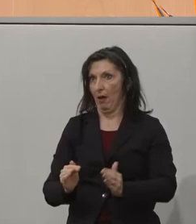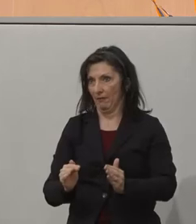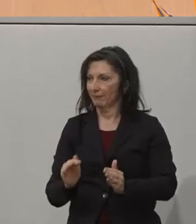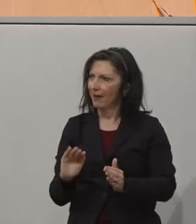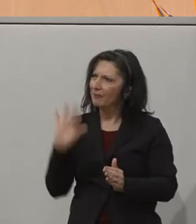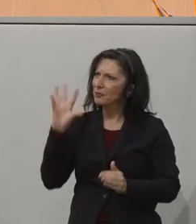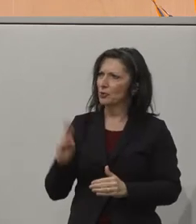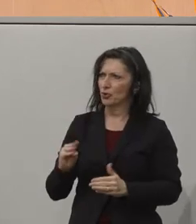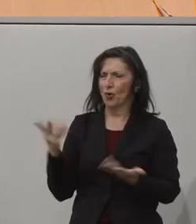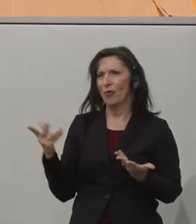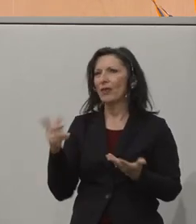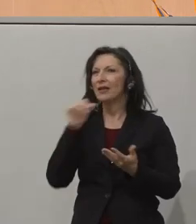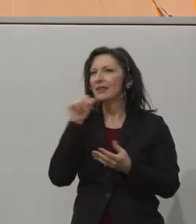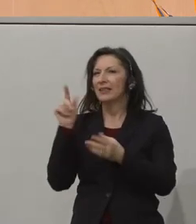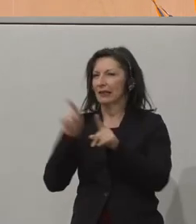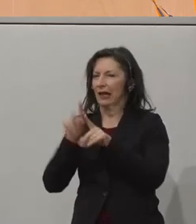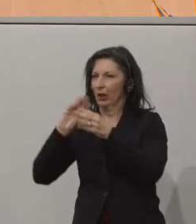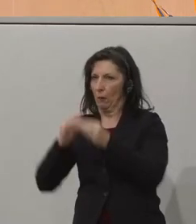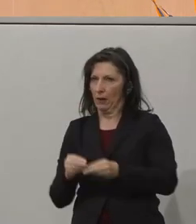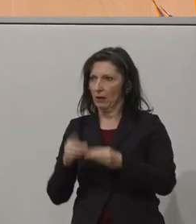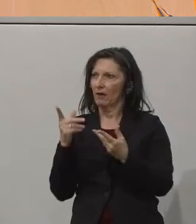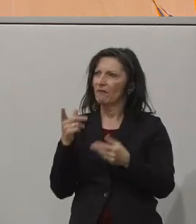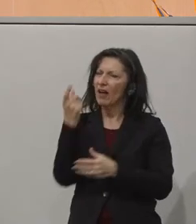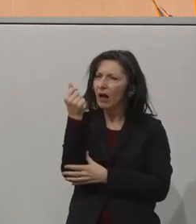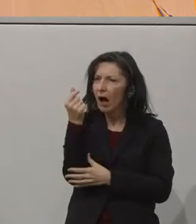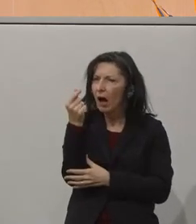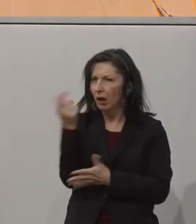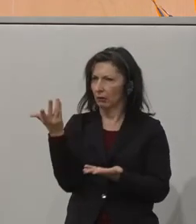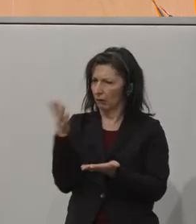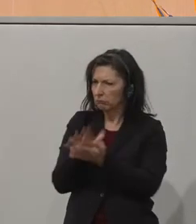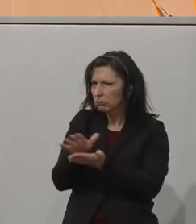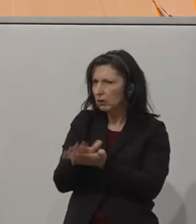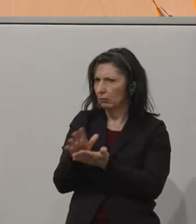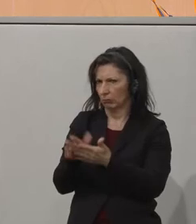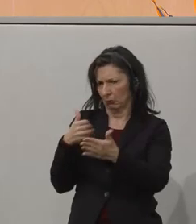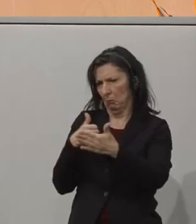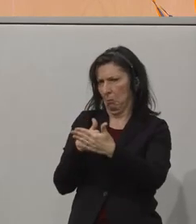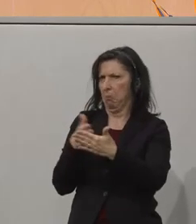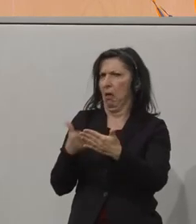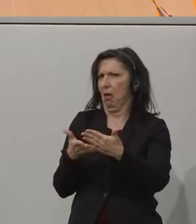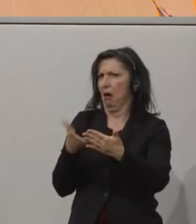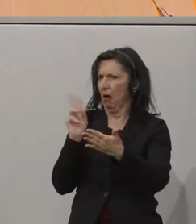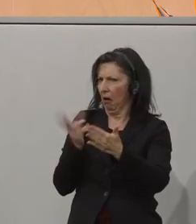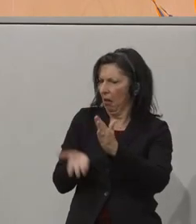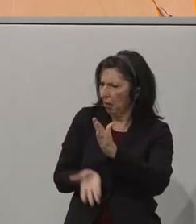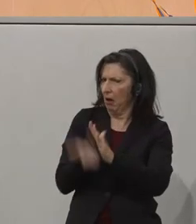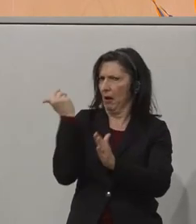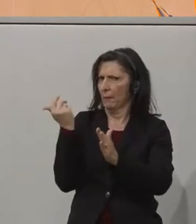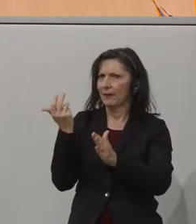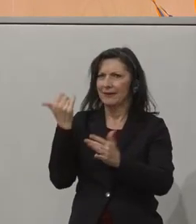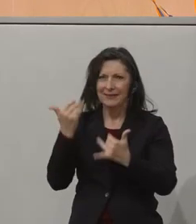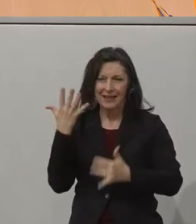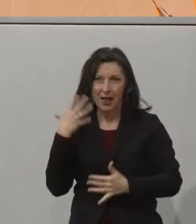daran, es ist nicht ganz so komplex. Mit den notwendigen Mitteln kann man auch diese Barrieren zur Seite schieben. Wir versuchen es noch einmal